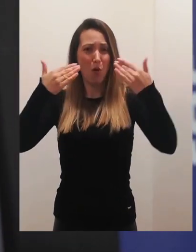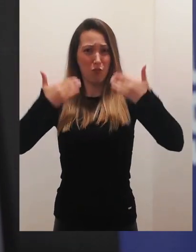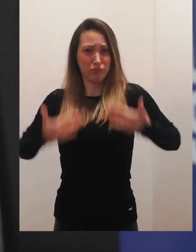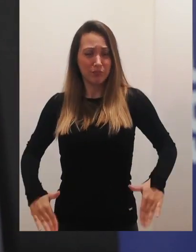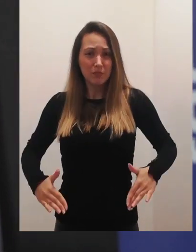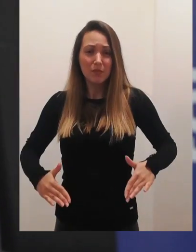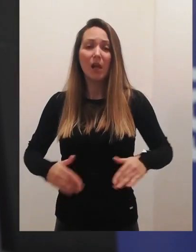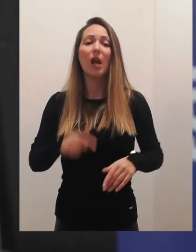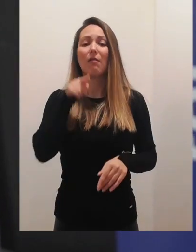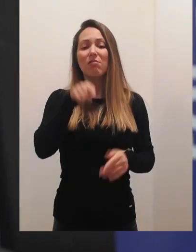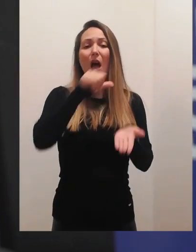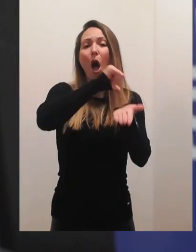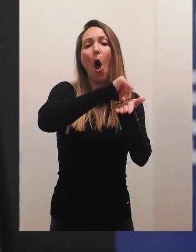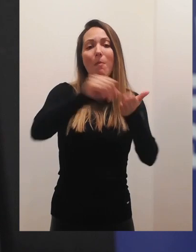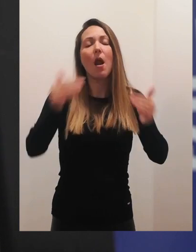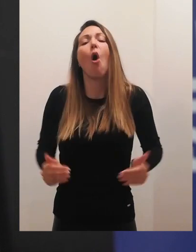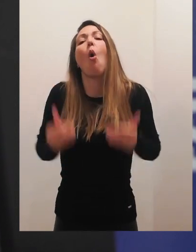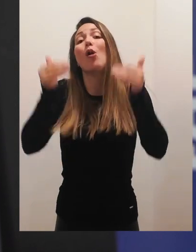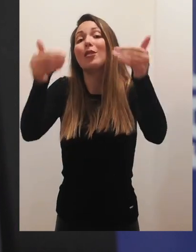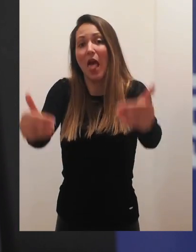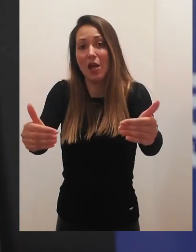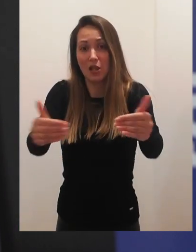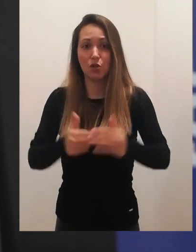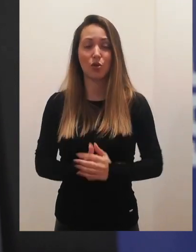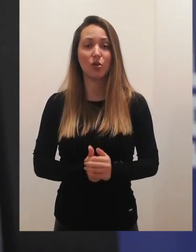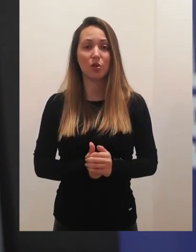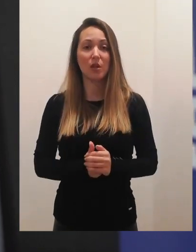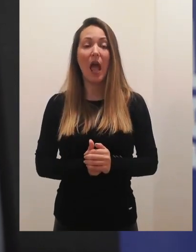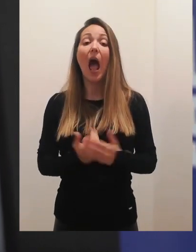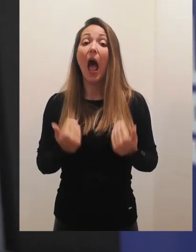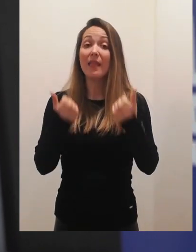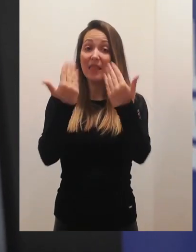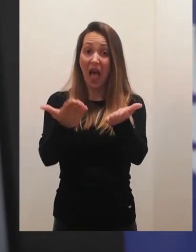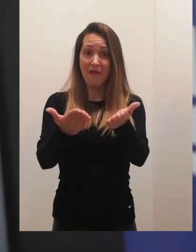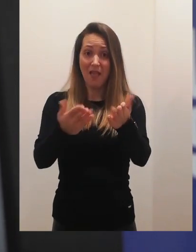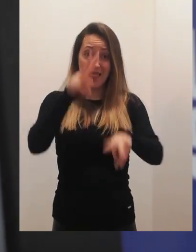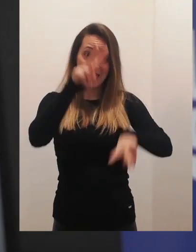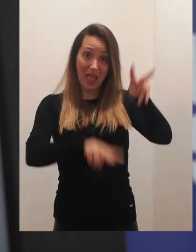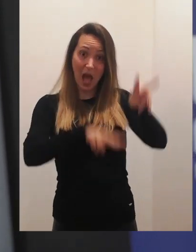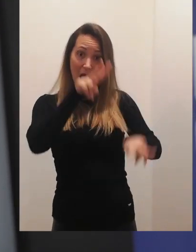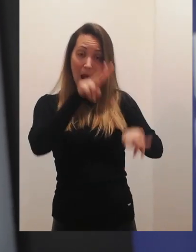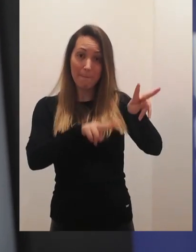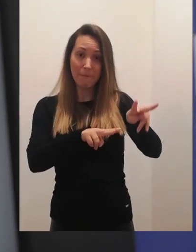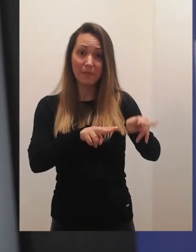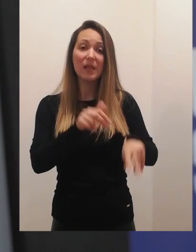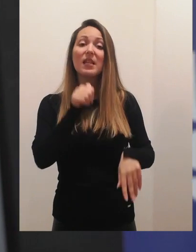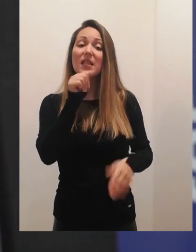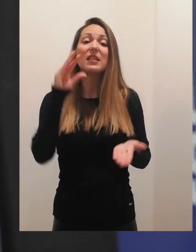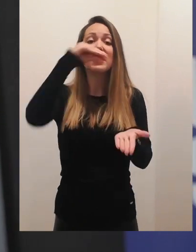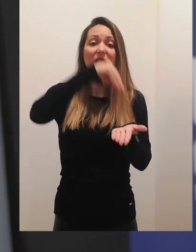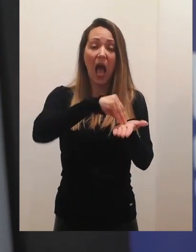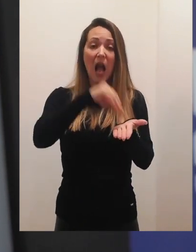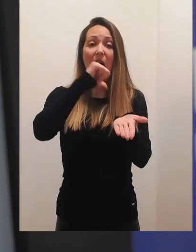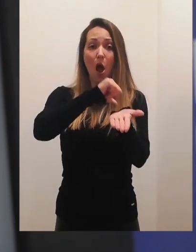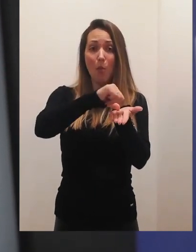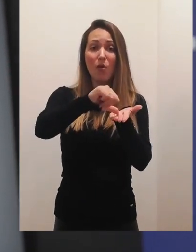profilaktičkih mastectomija, te operacije se sada mogu odložiti, ali kada je reč o davanju sistemske terapije i naravno